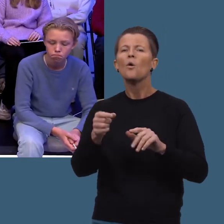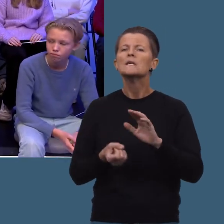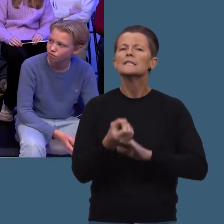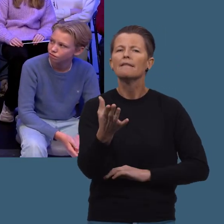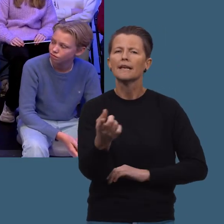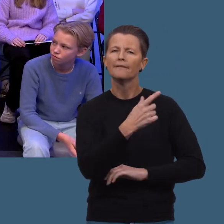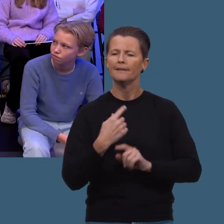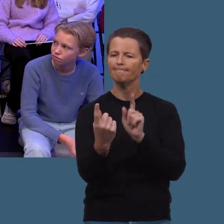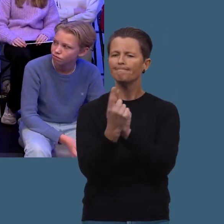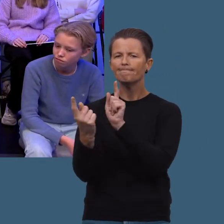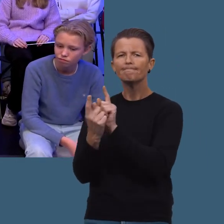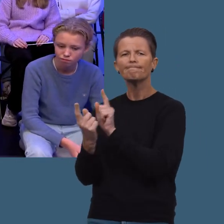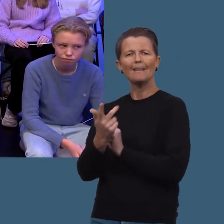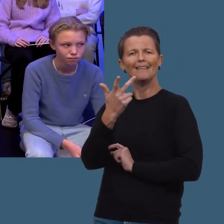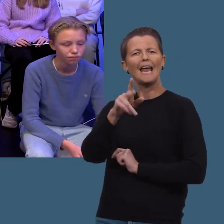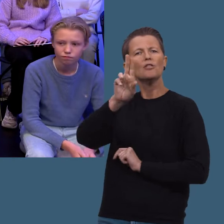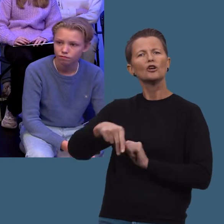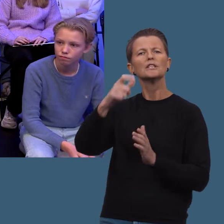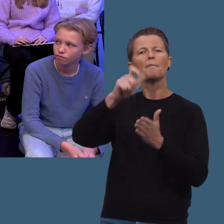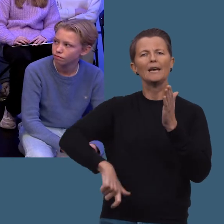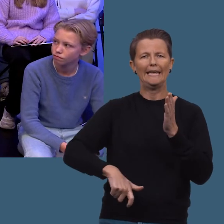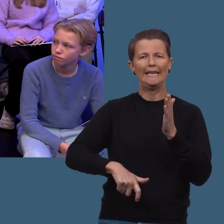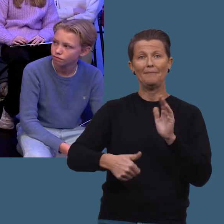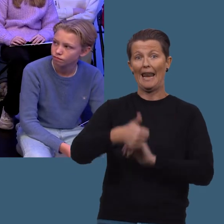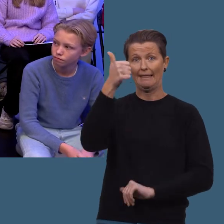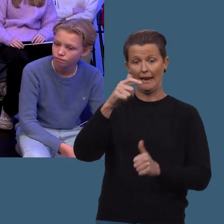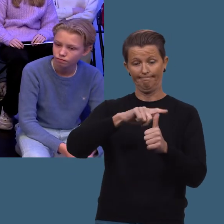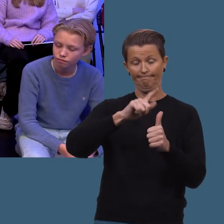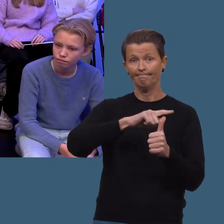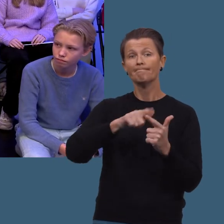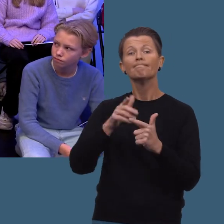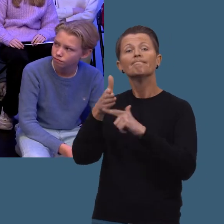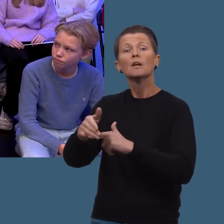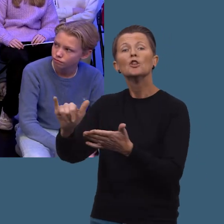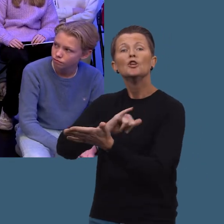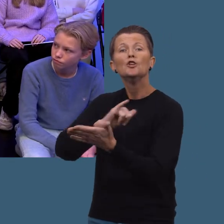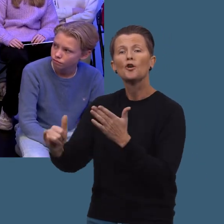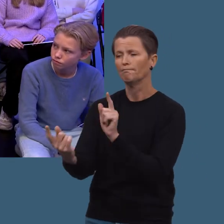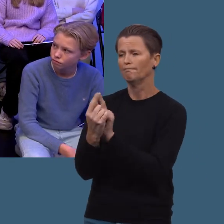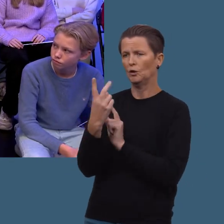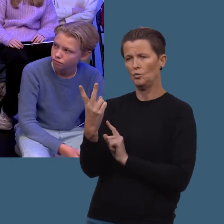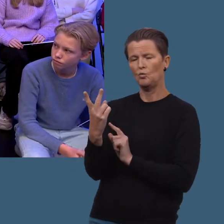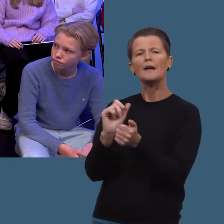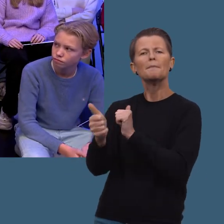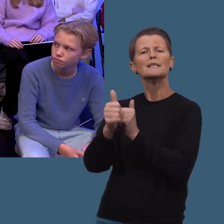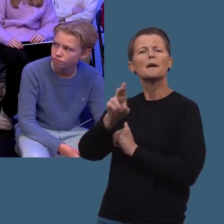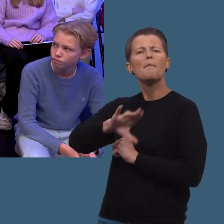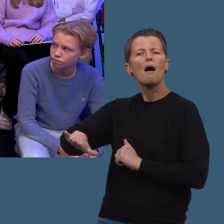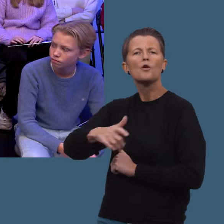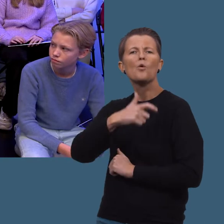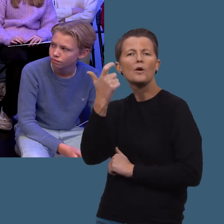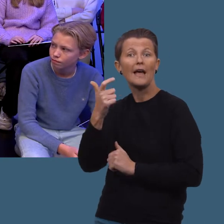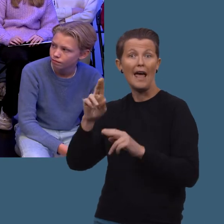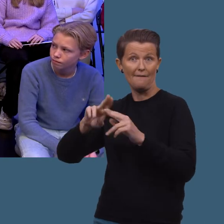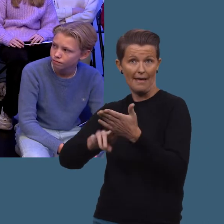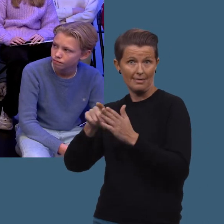I denne sendingen skal vi møte tre norske partiledere. Vi skal til New York og møte to som representerer barn og